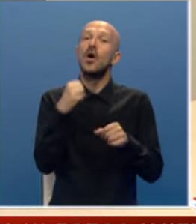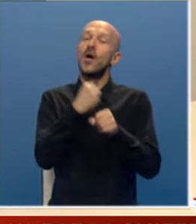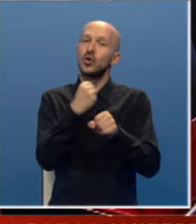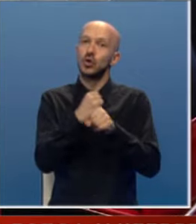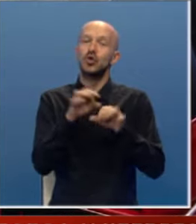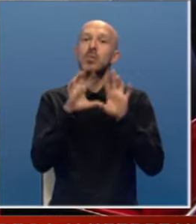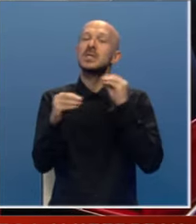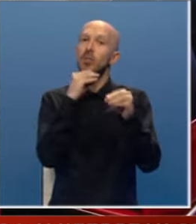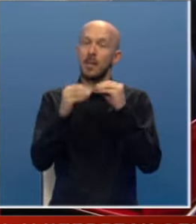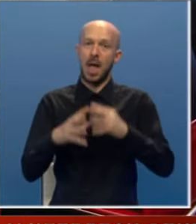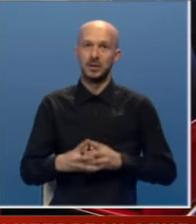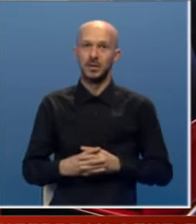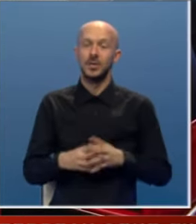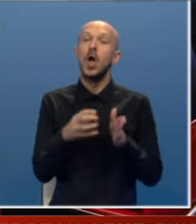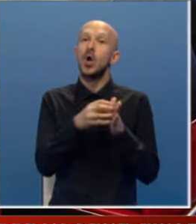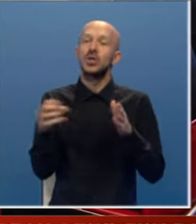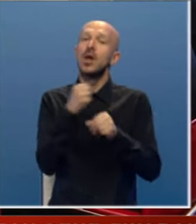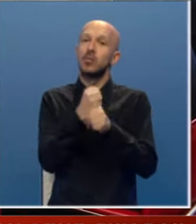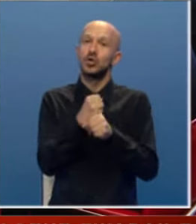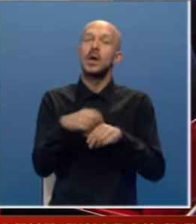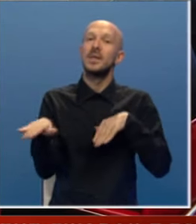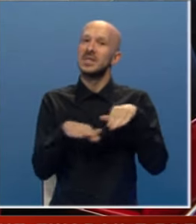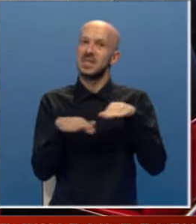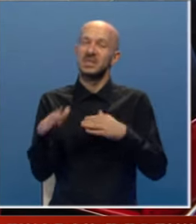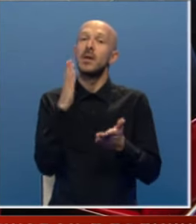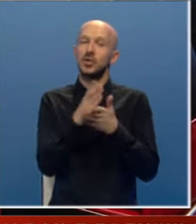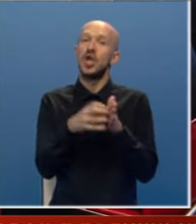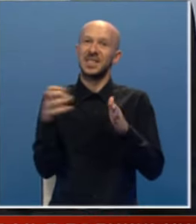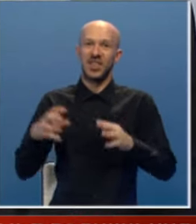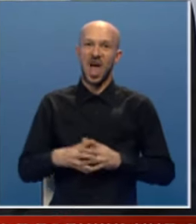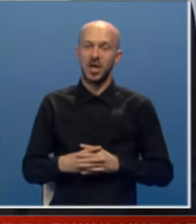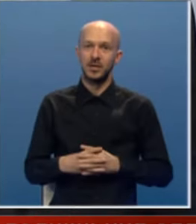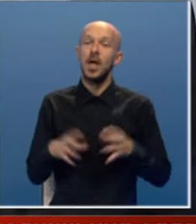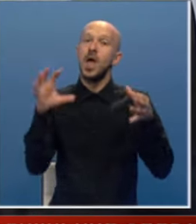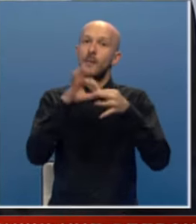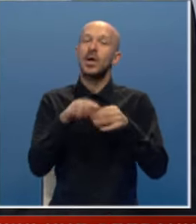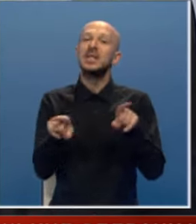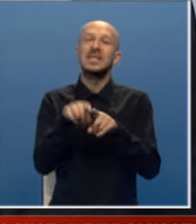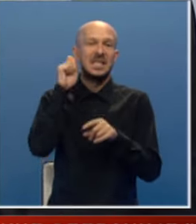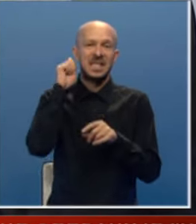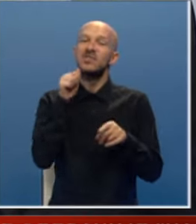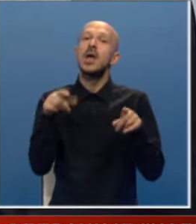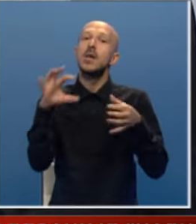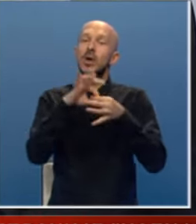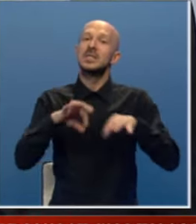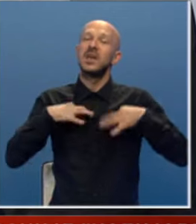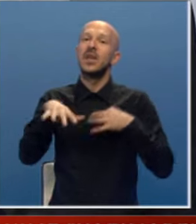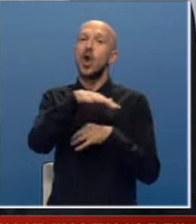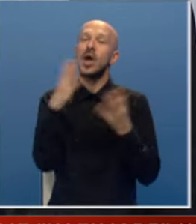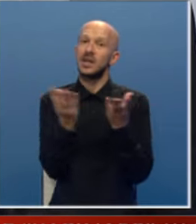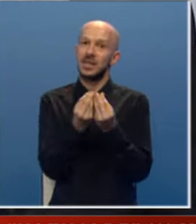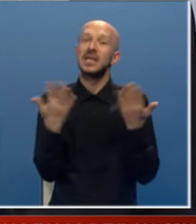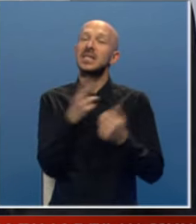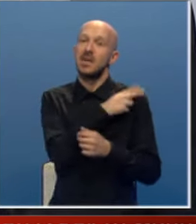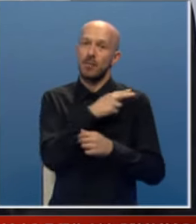funkcionišu bez problema. Kontinuirana podrška ministarstva biće nastavljena. Projekat cestrinstva je projekat zdravih lokalnih zajednica